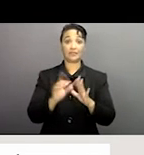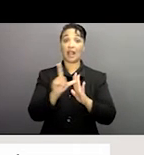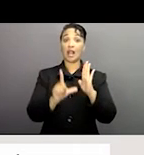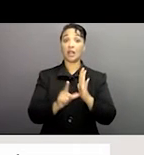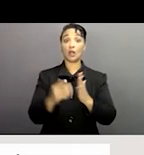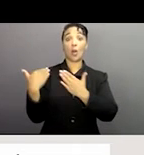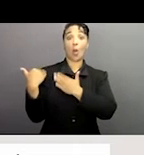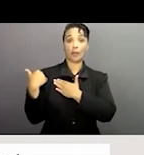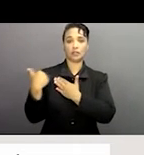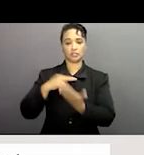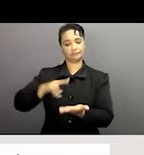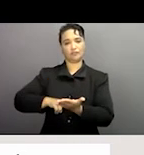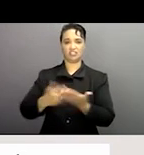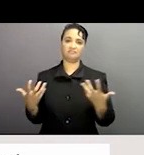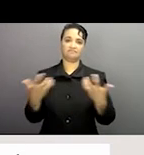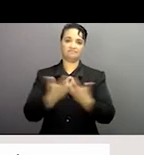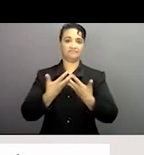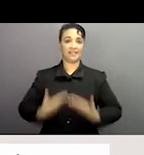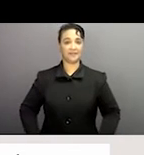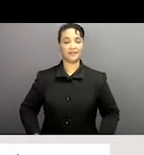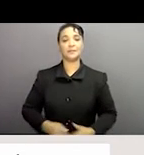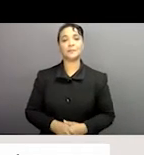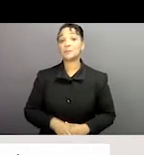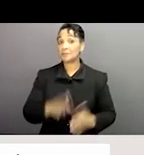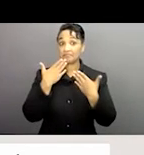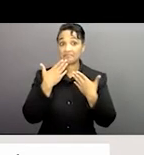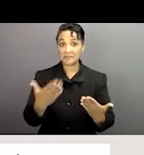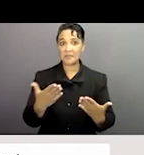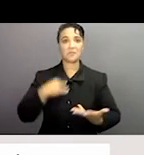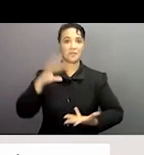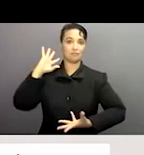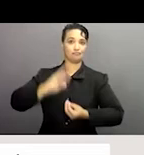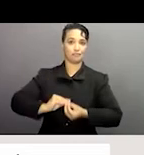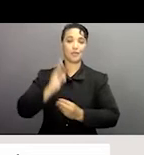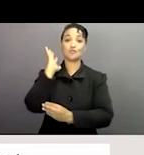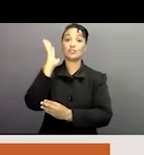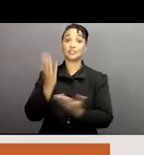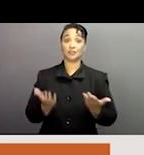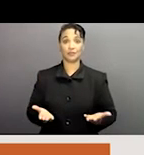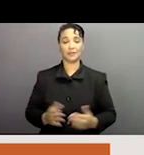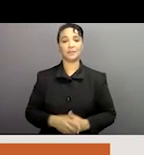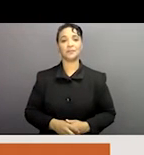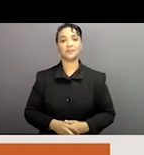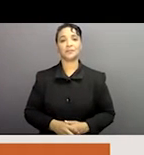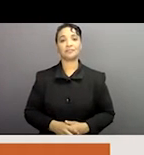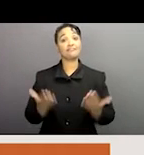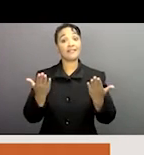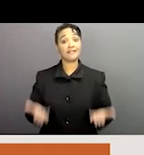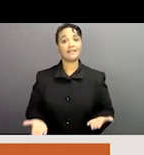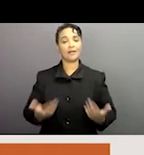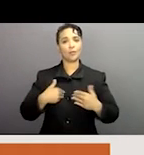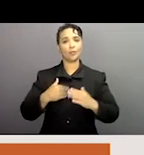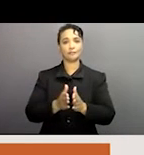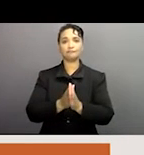obligations existent donc déjà merci et ceci conclut notre présentation d'aujourd'hui et